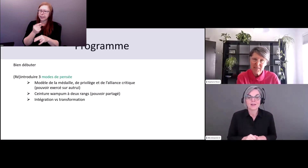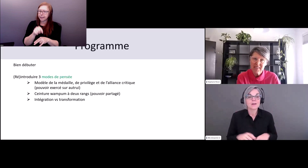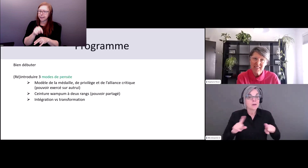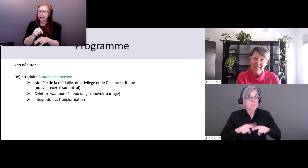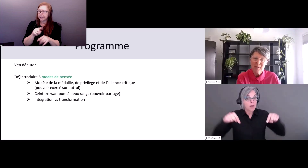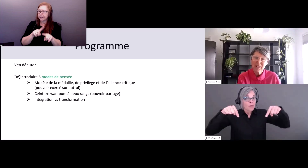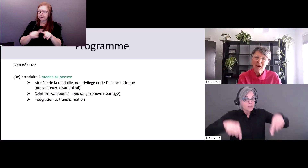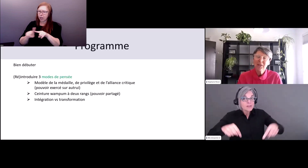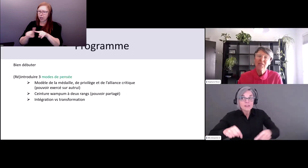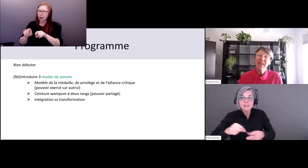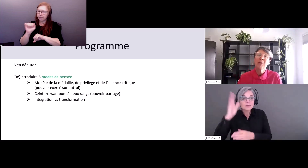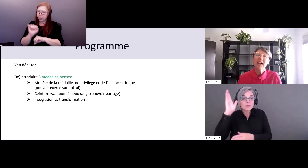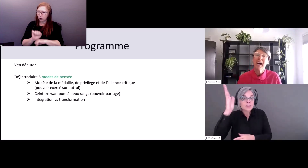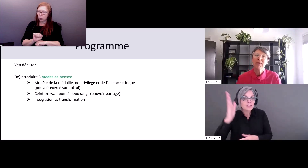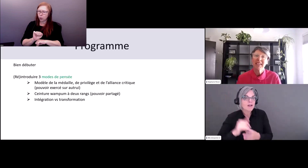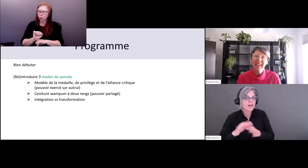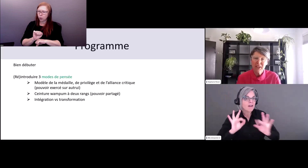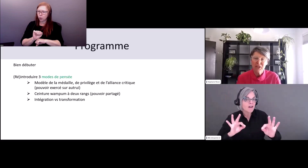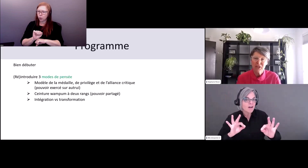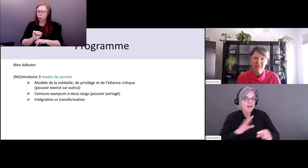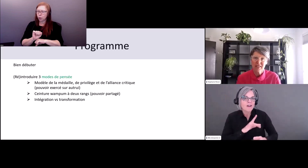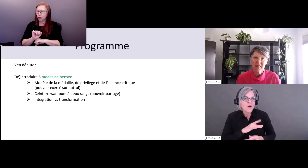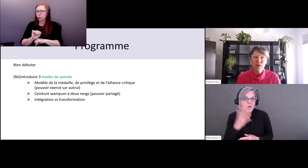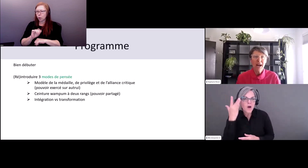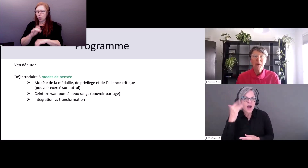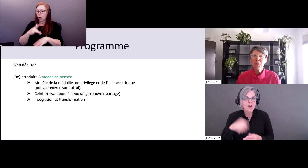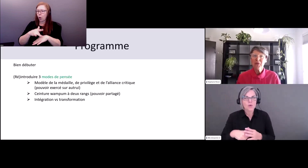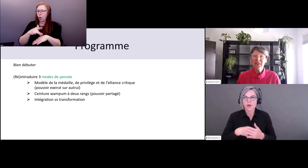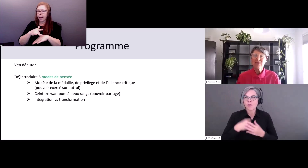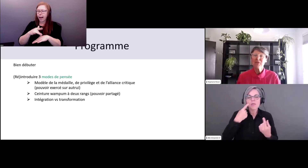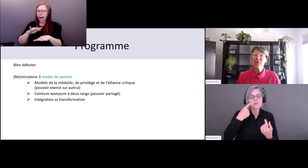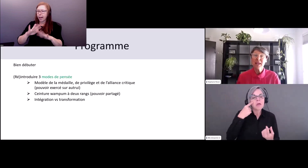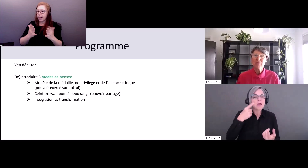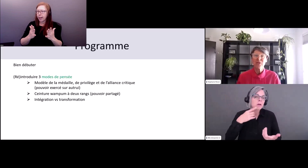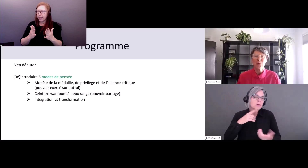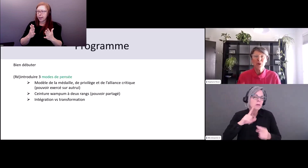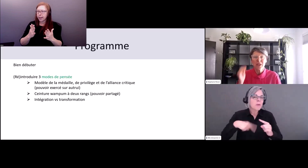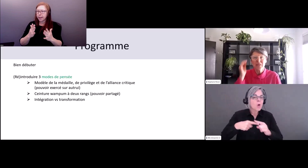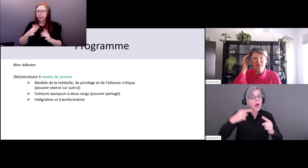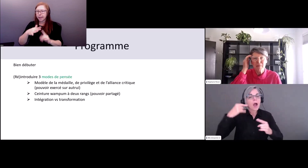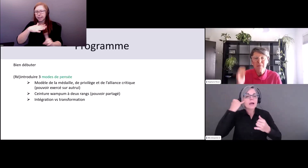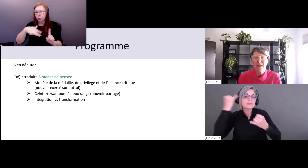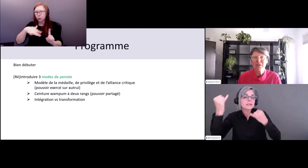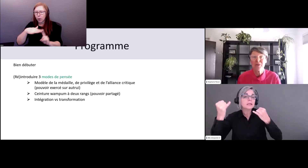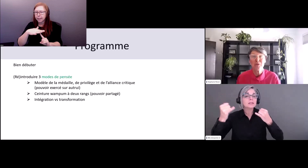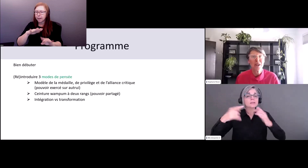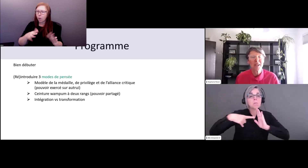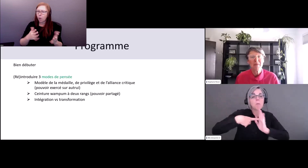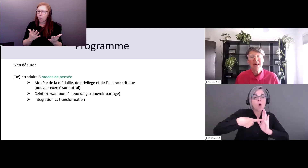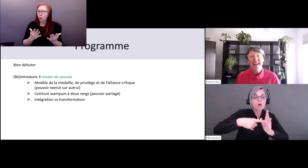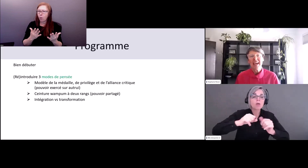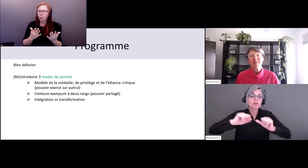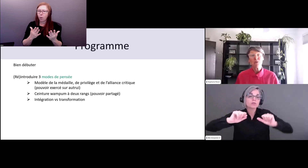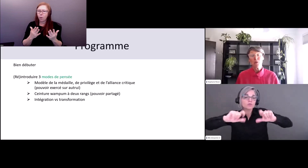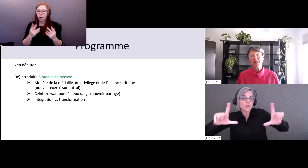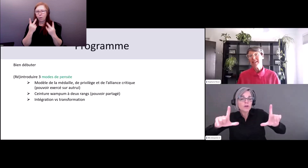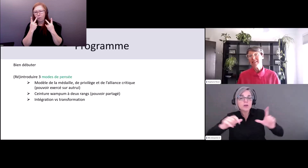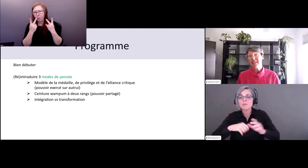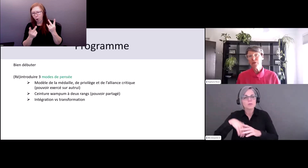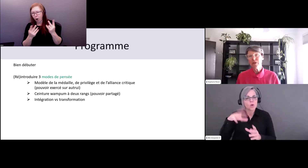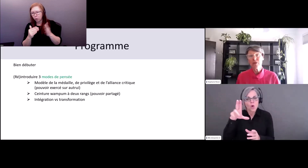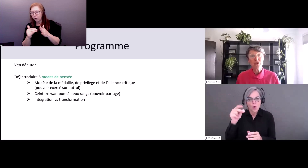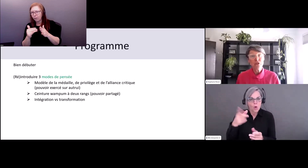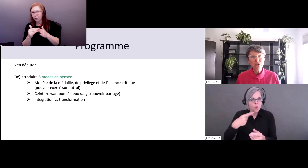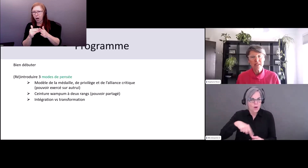c'est qu'on sera appelé à penser pas uniquement sur des idées mais sur l'application la mise en œuvre de